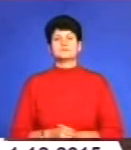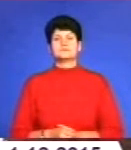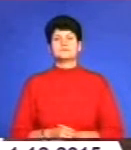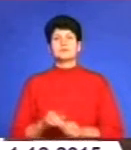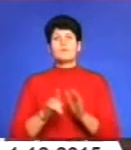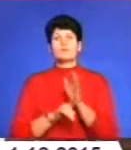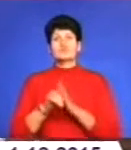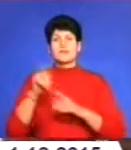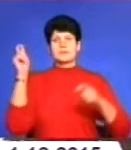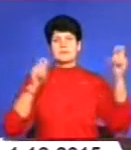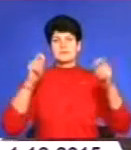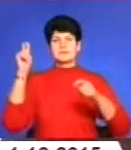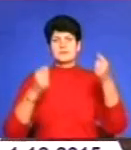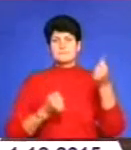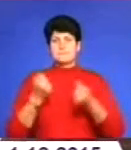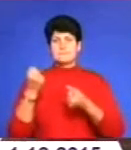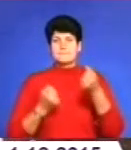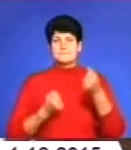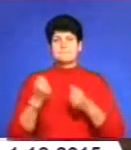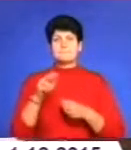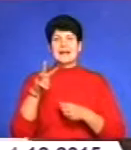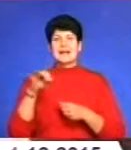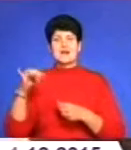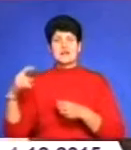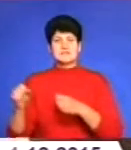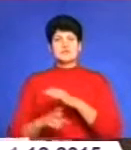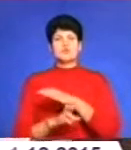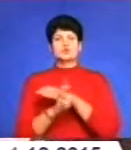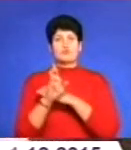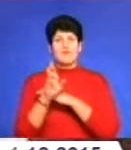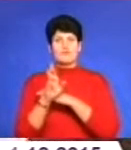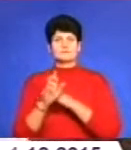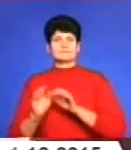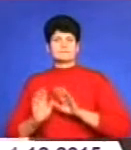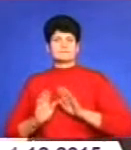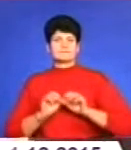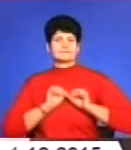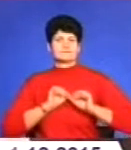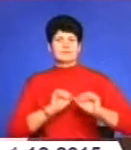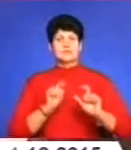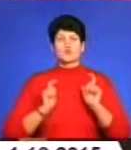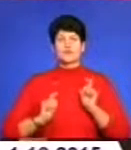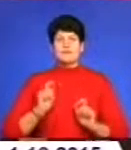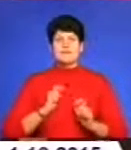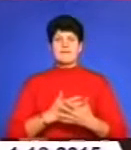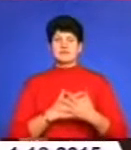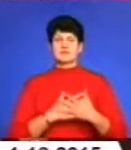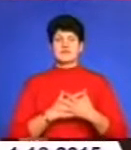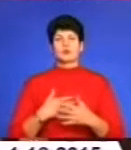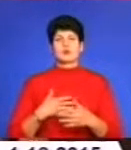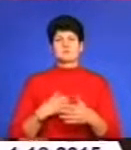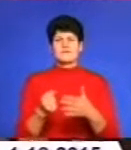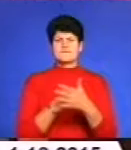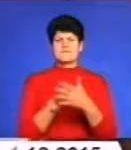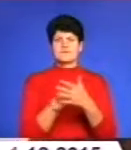Почали з'їжджати з машини під Михайлівський собор. Слава Богу, відбили ми студентів, відбили ми активістів. Коли ми відвоювали